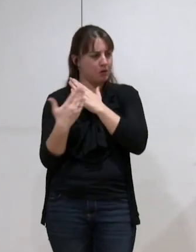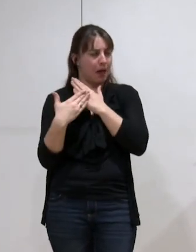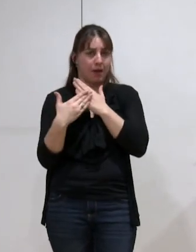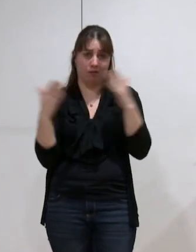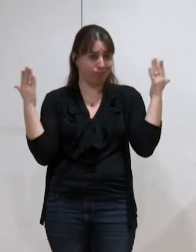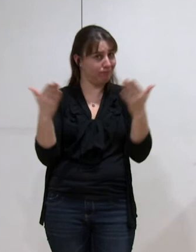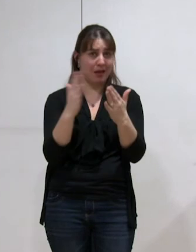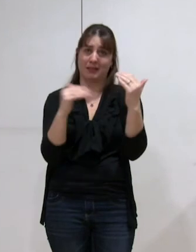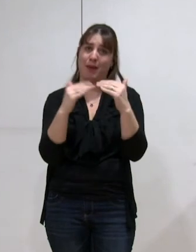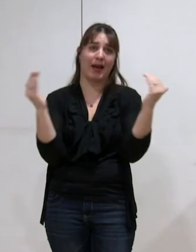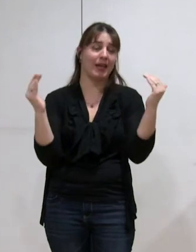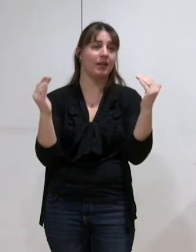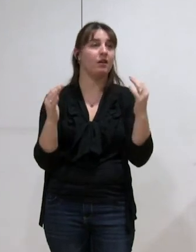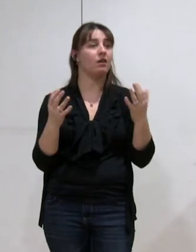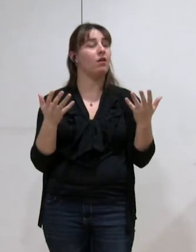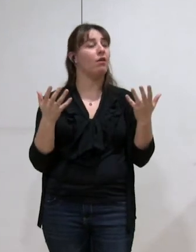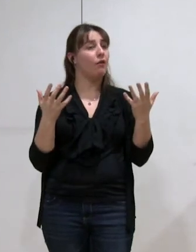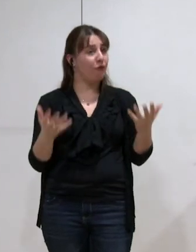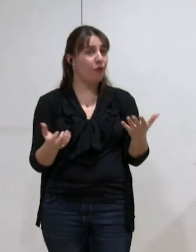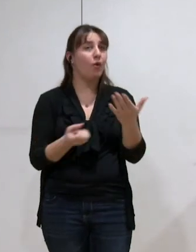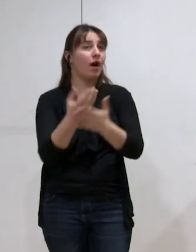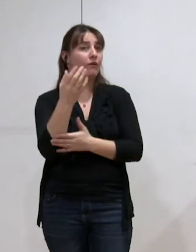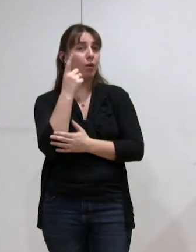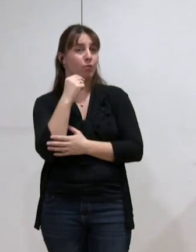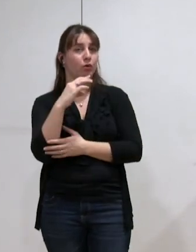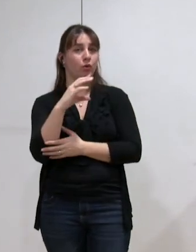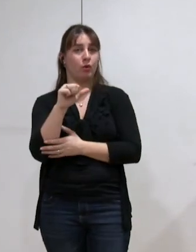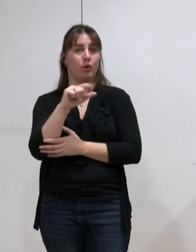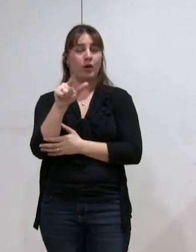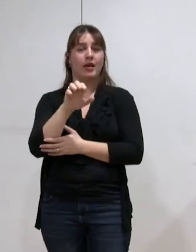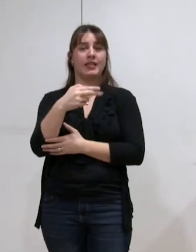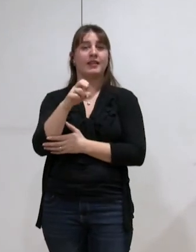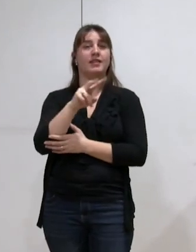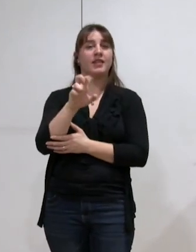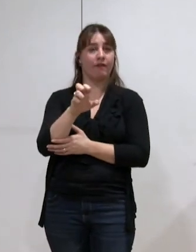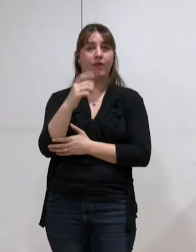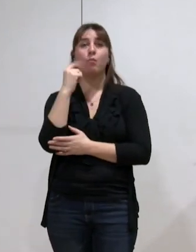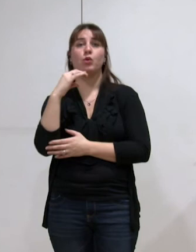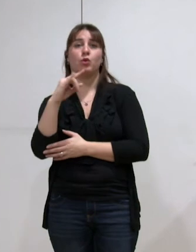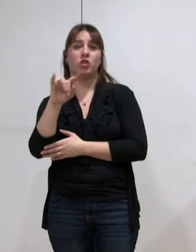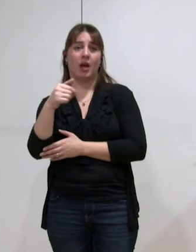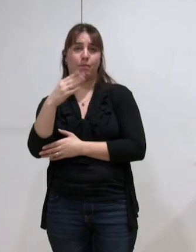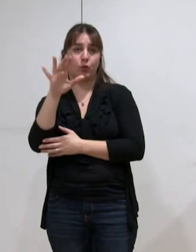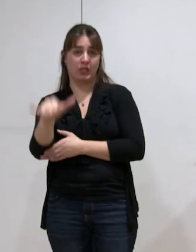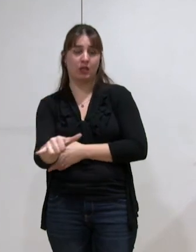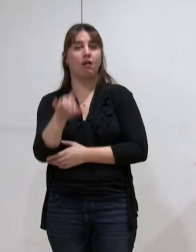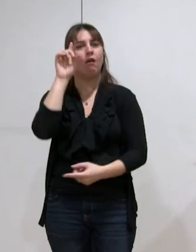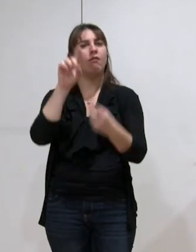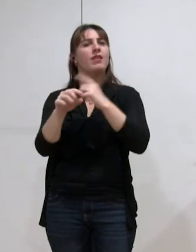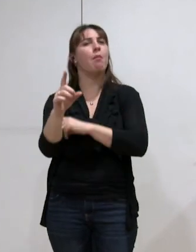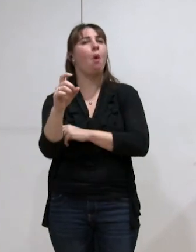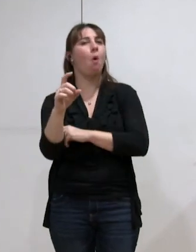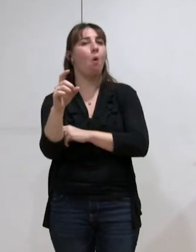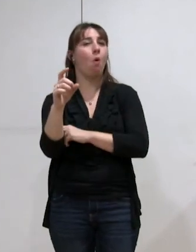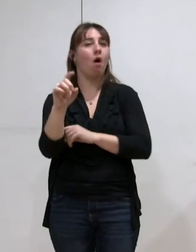que je voulais soulever monsieur Chamussy et monsieur Cazenave c'est que pour ces transferts pour l'eau la